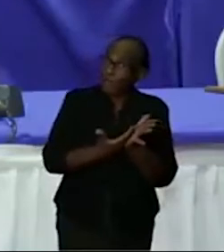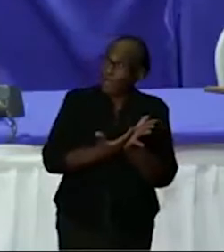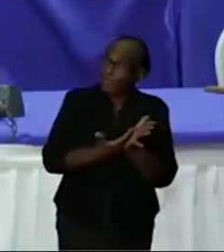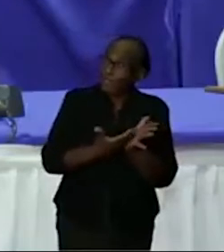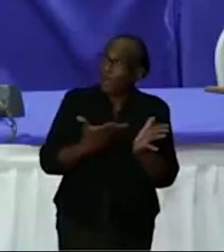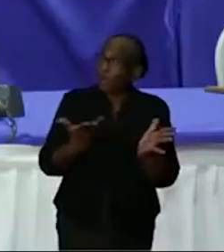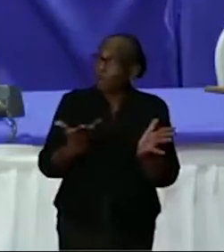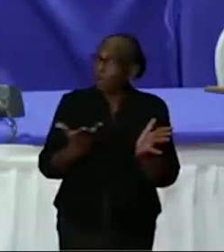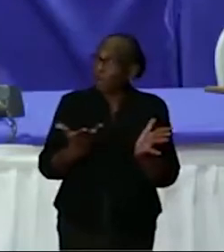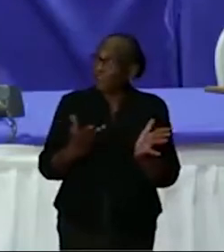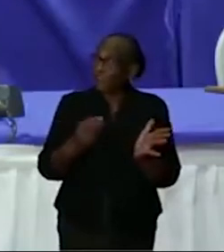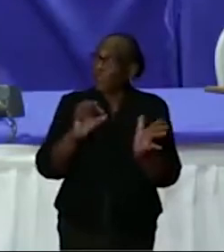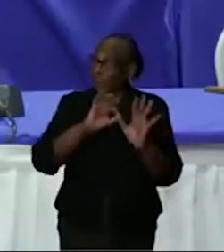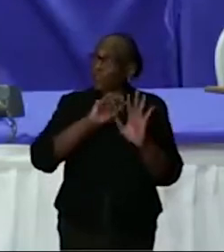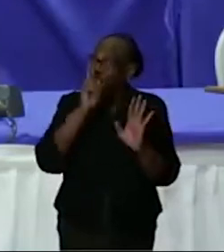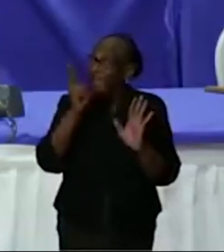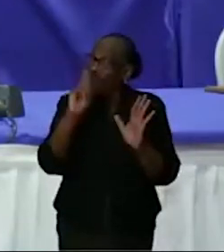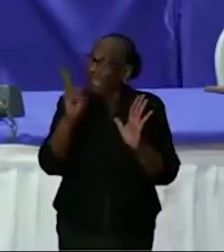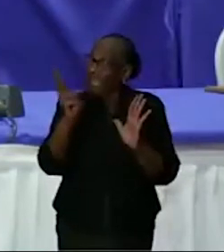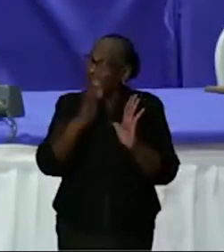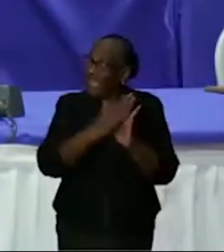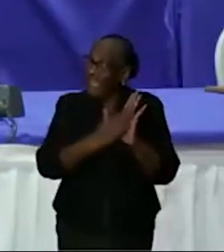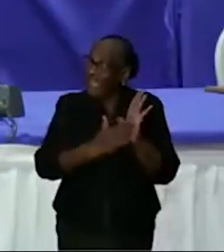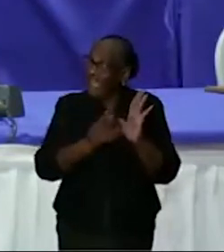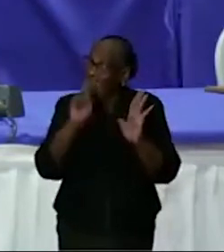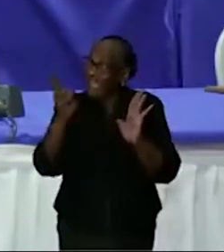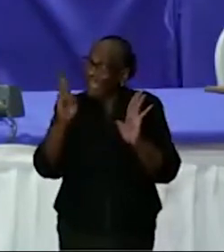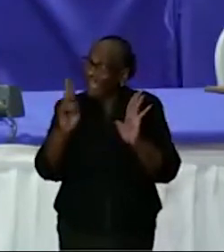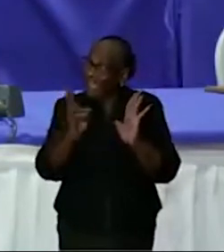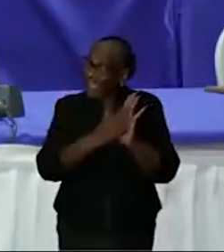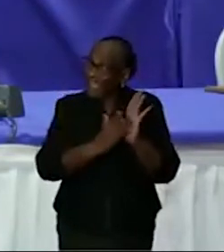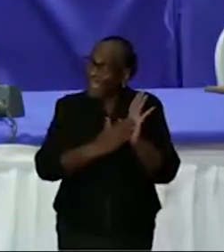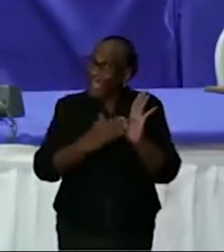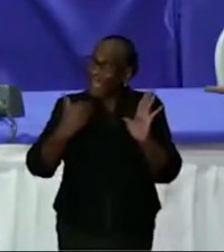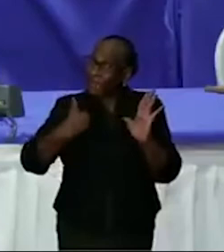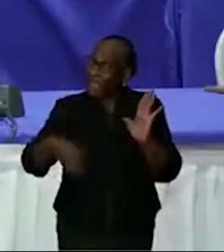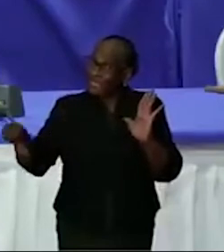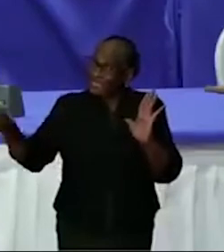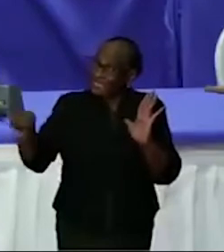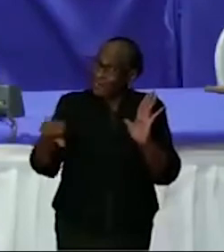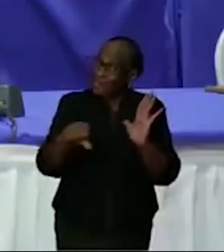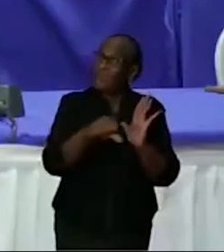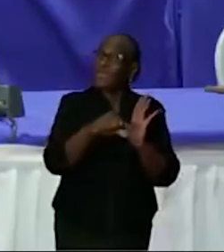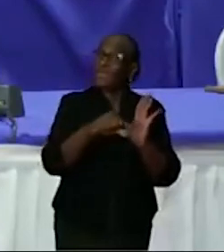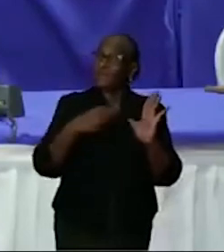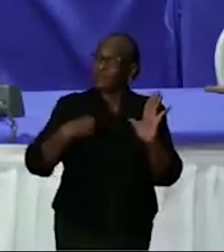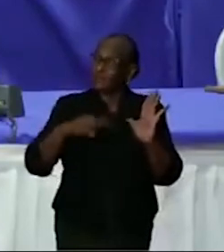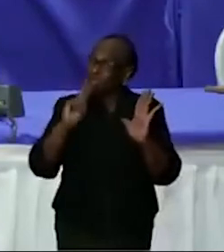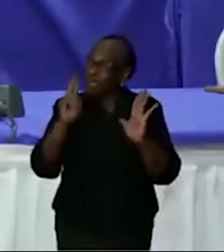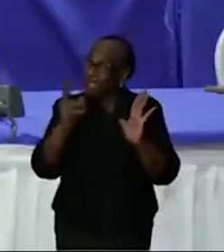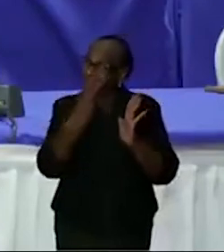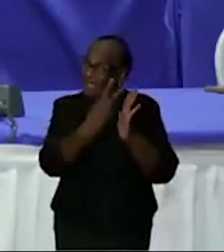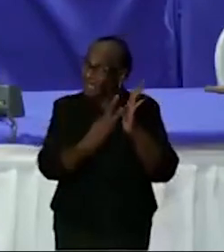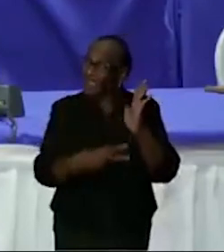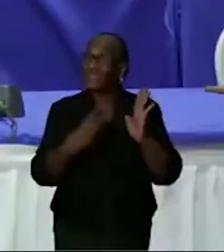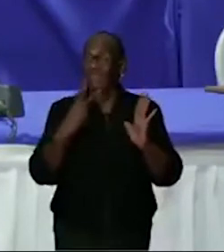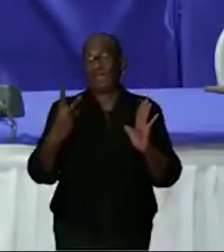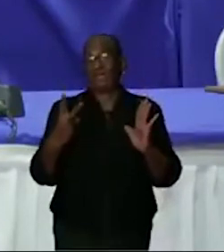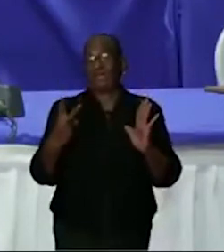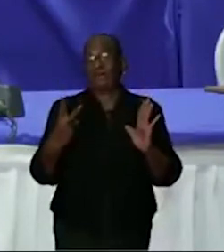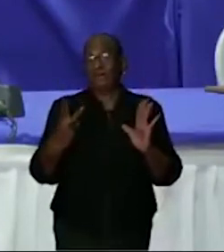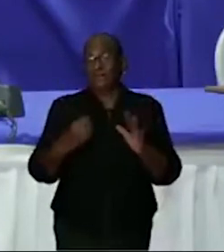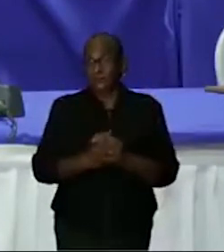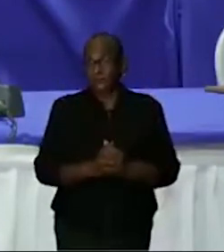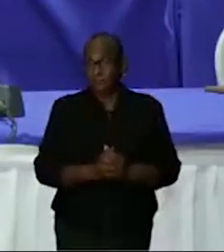is dat passagiers op deze vluchten mogen meegaan. En ten aanzien van charter vluchten, dat